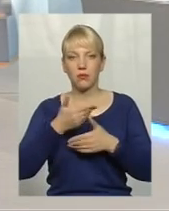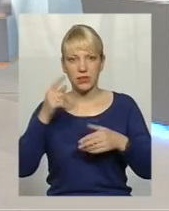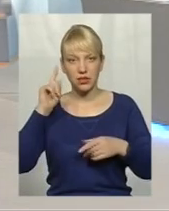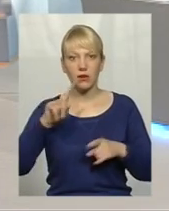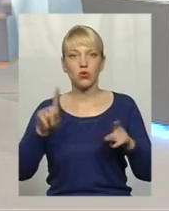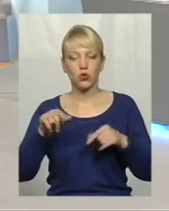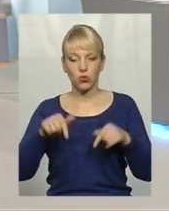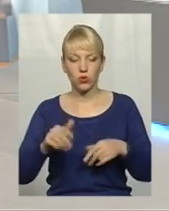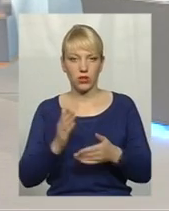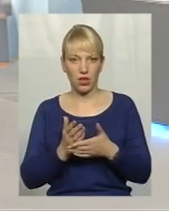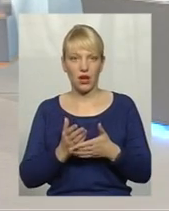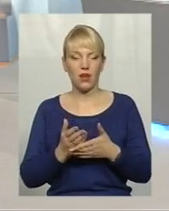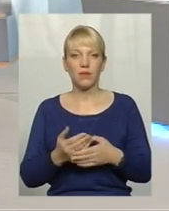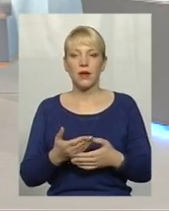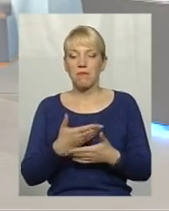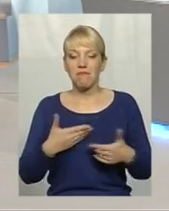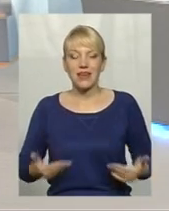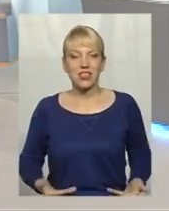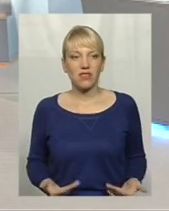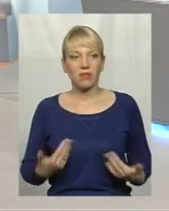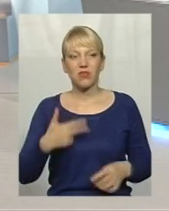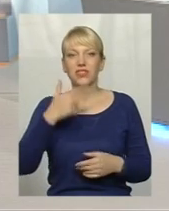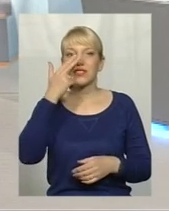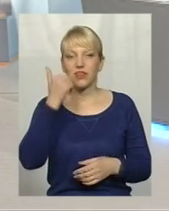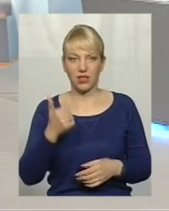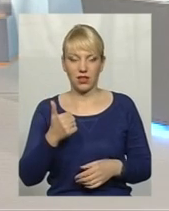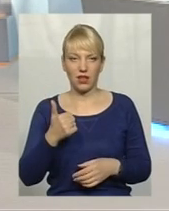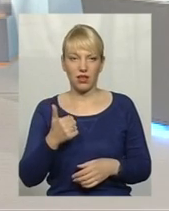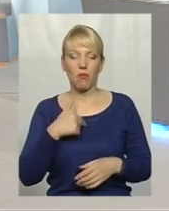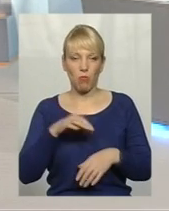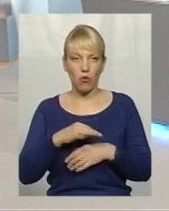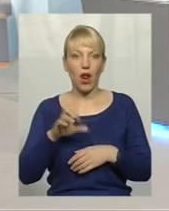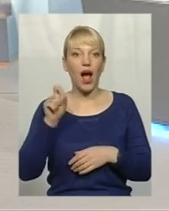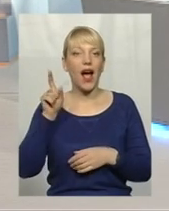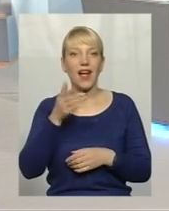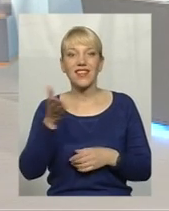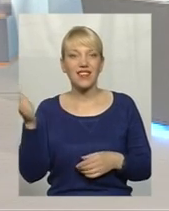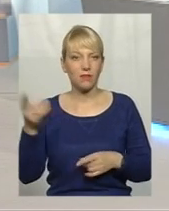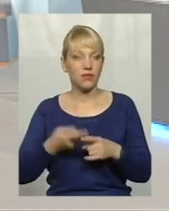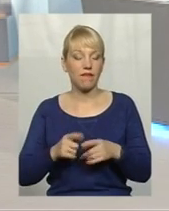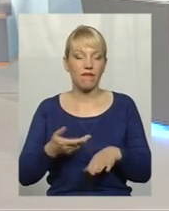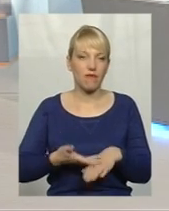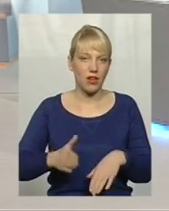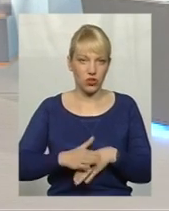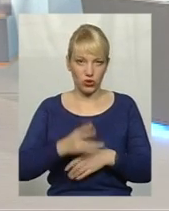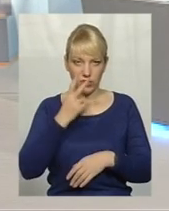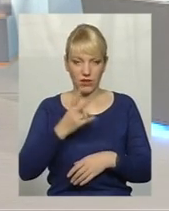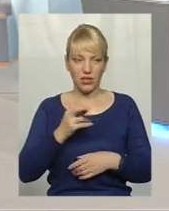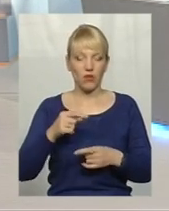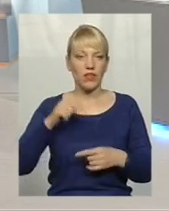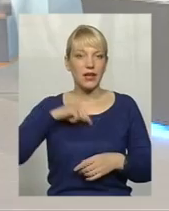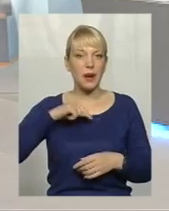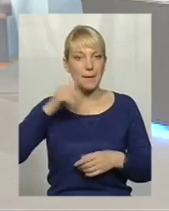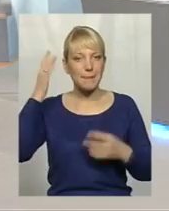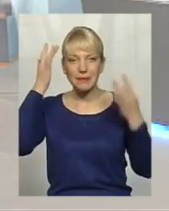робиться тут навколо. Ми живемо, ми вже звикаємо наче, хоча боляче, а їм це так важко дивитися. І вони, психіка